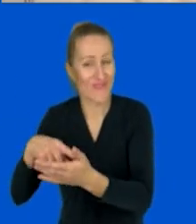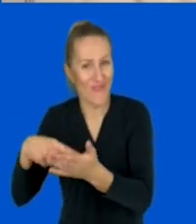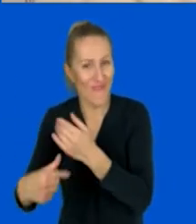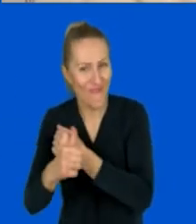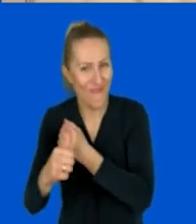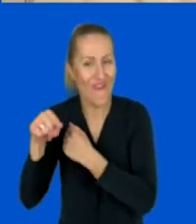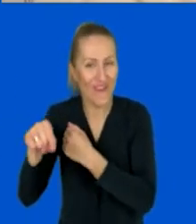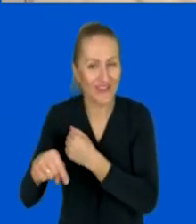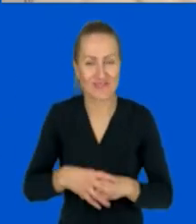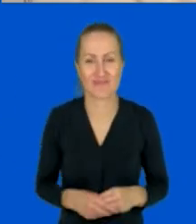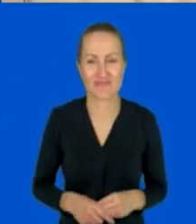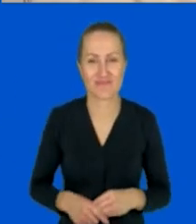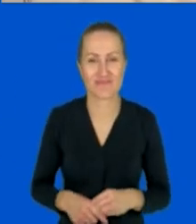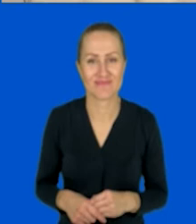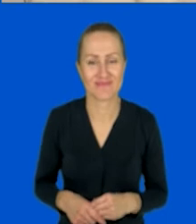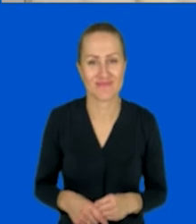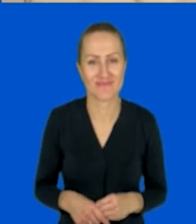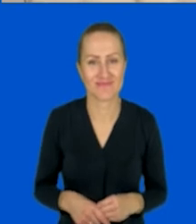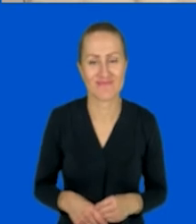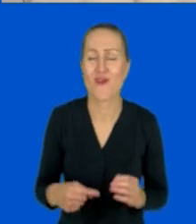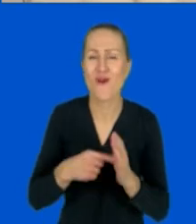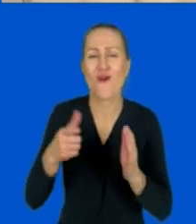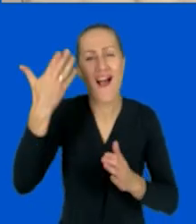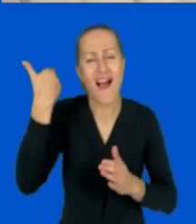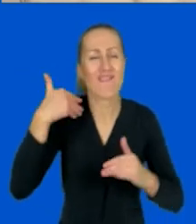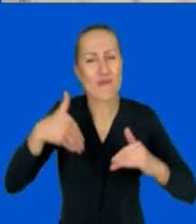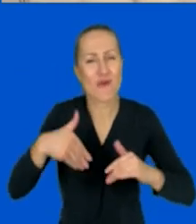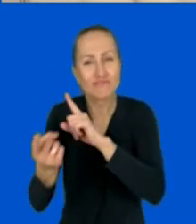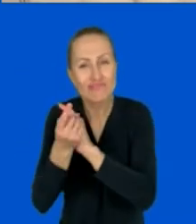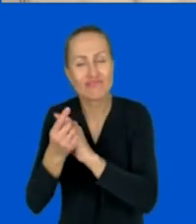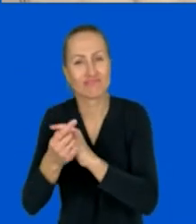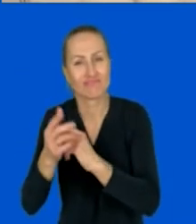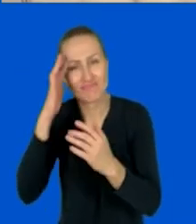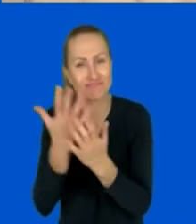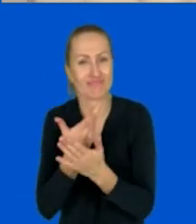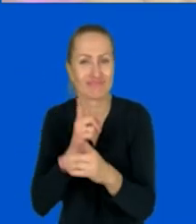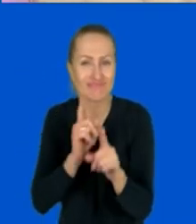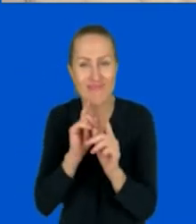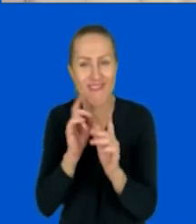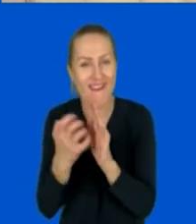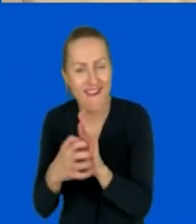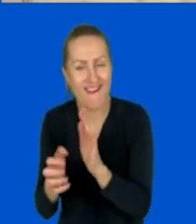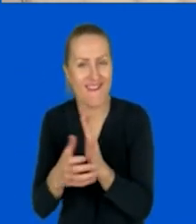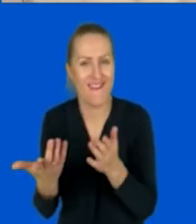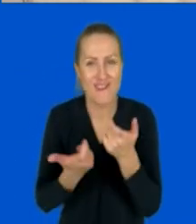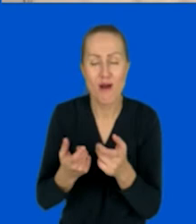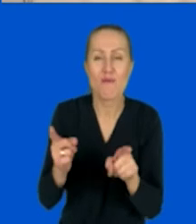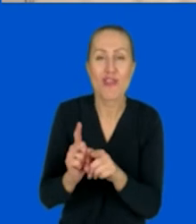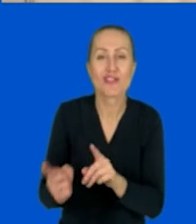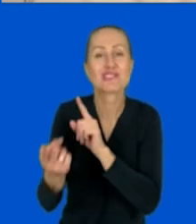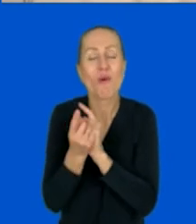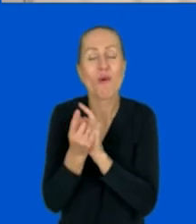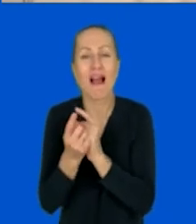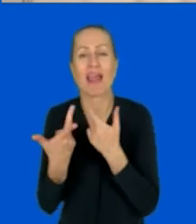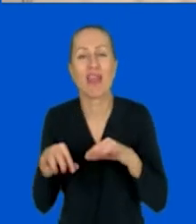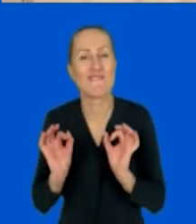sformułowaniu. Można było pogadać, można było zacząć, rozpocząć spotkanie nieformalnie